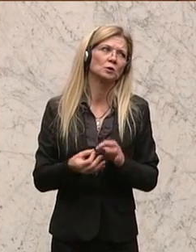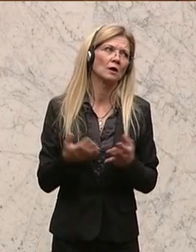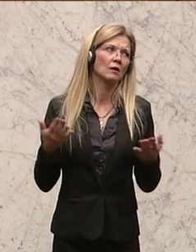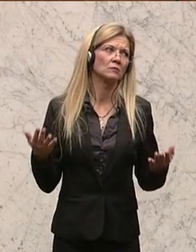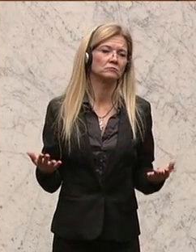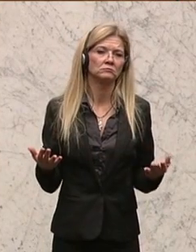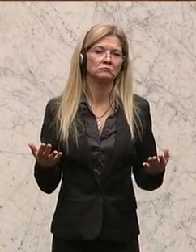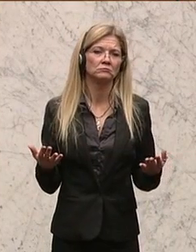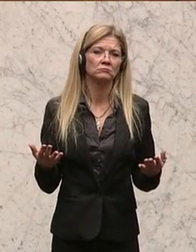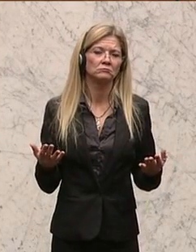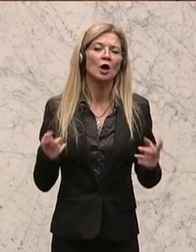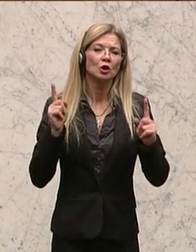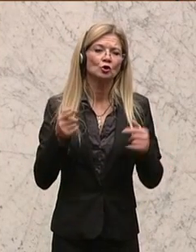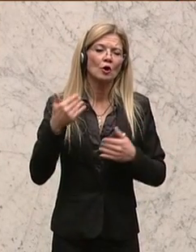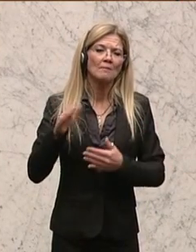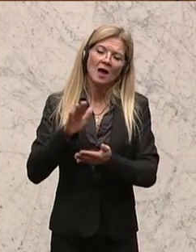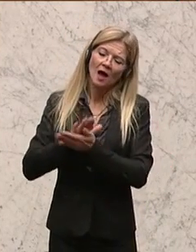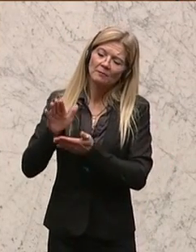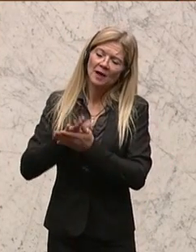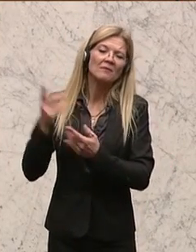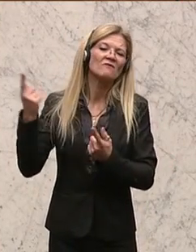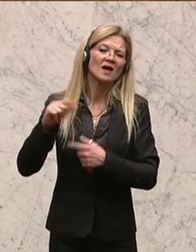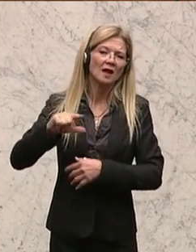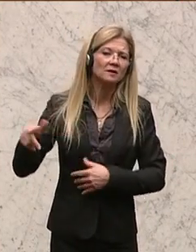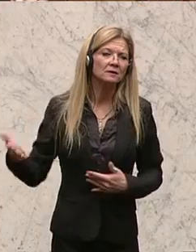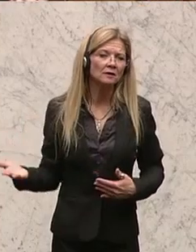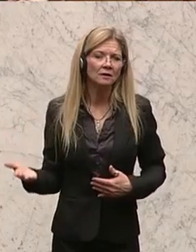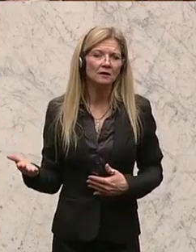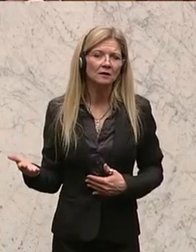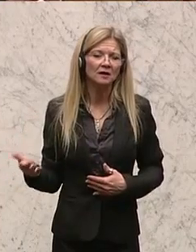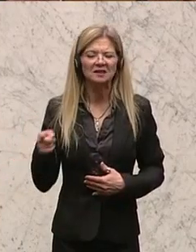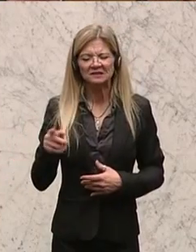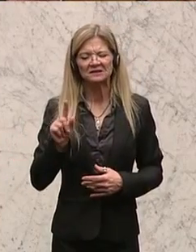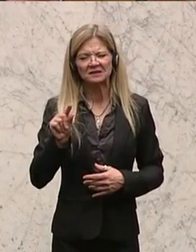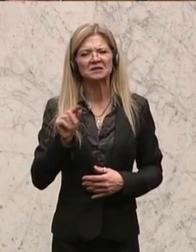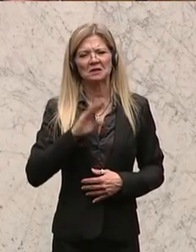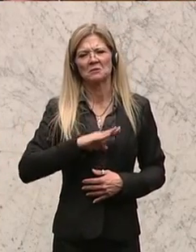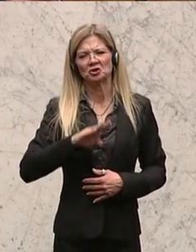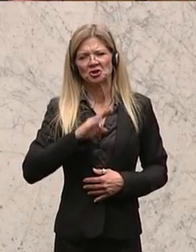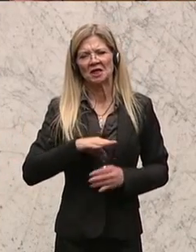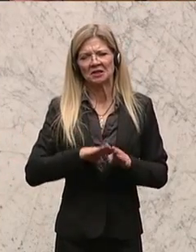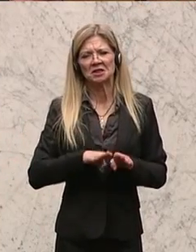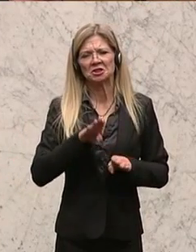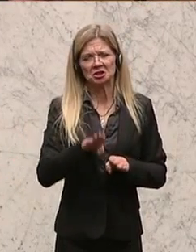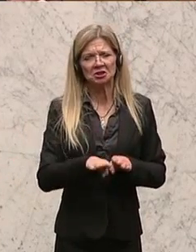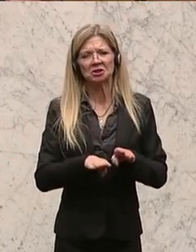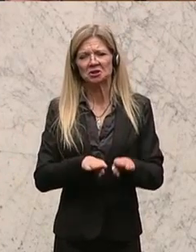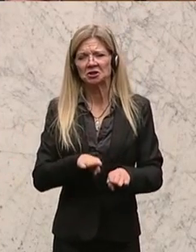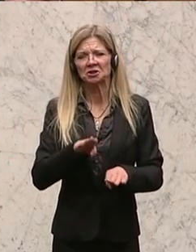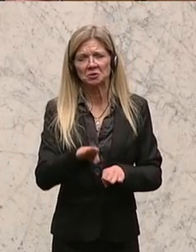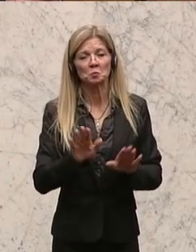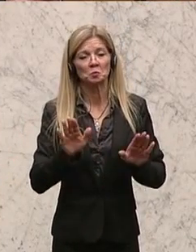eine verstärkte Abgabenautonomie von Ländern, so sind das extrem bescheidene Schritte geblieben. Fangen wir einmal mit der